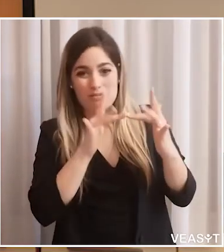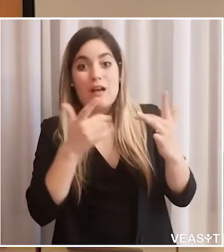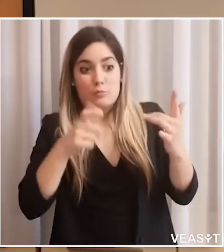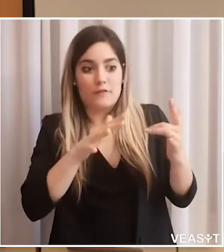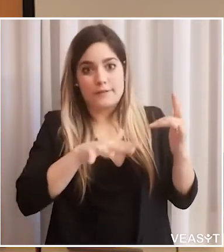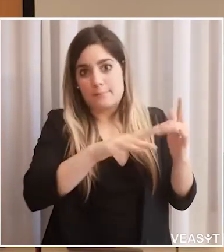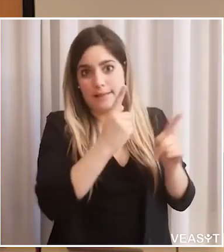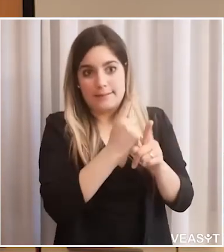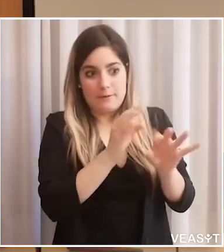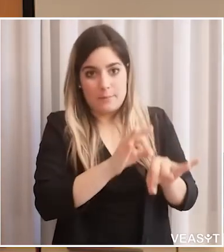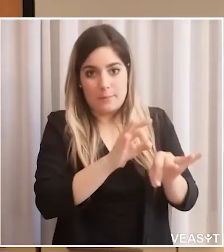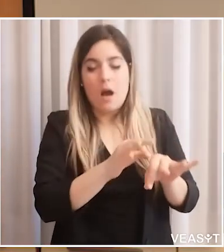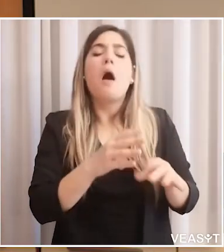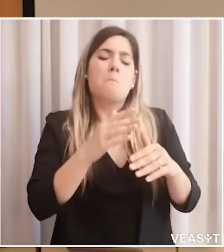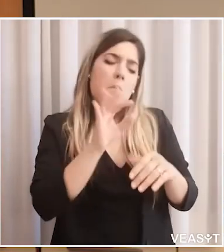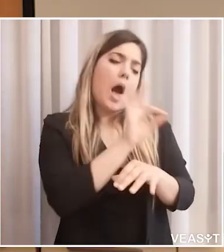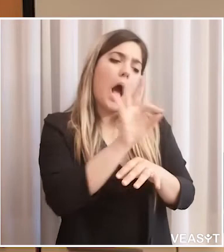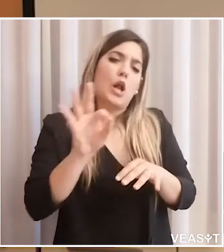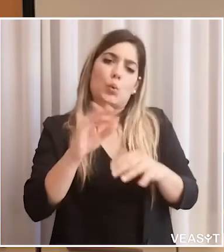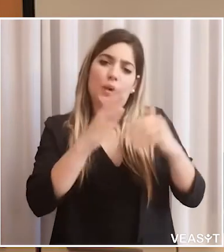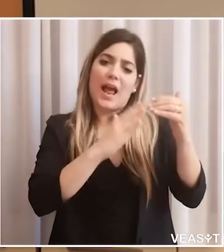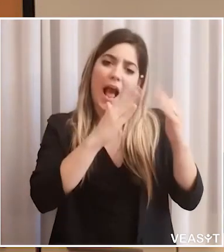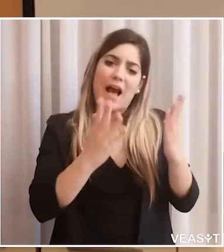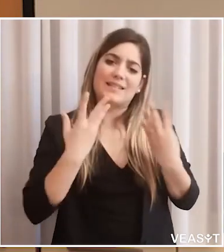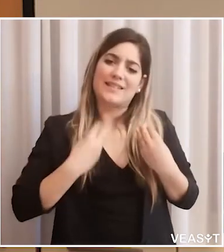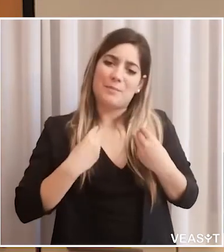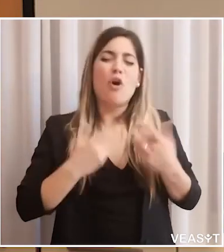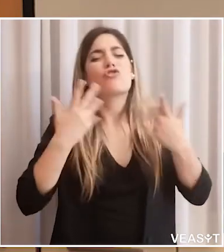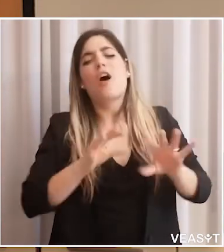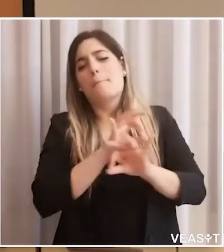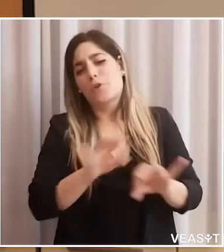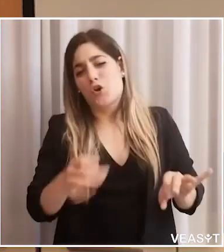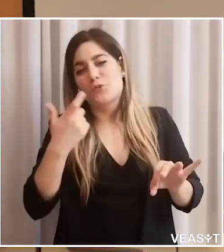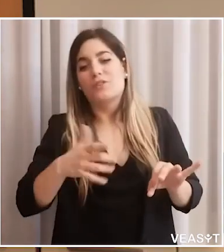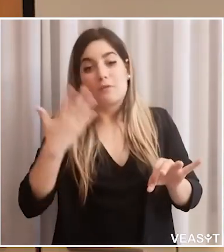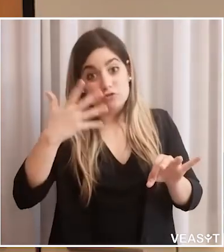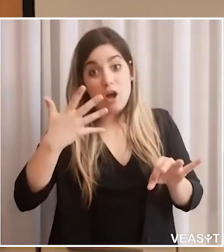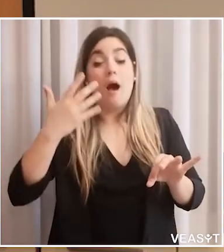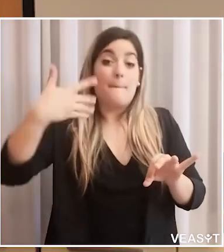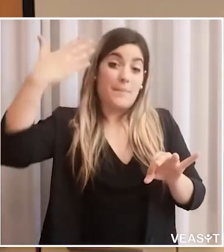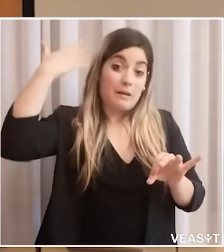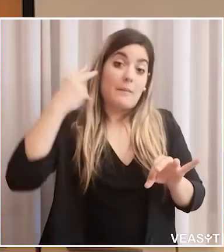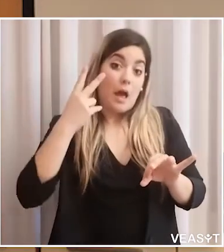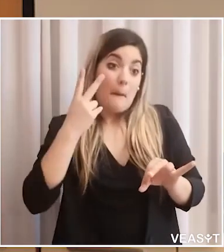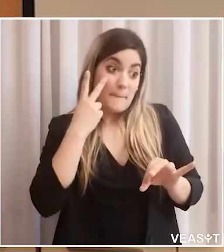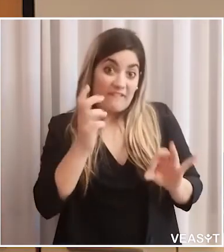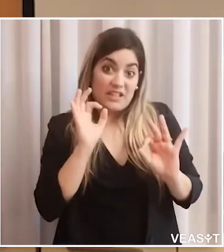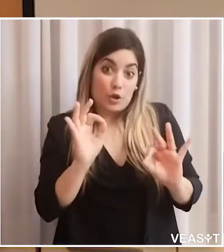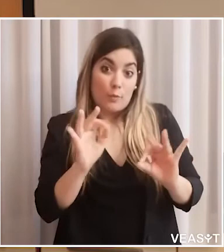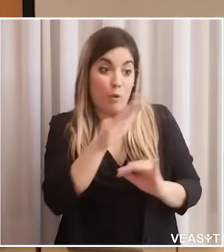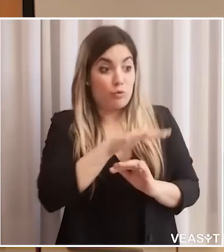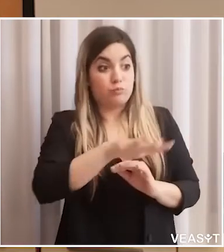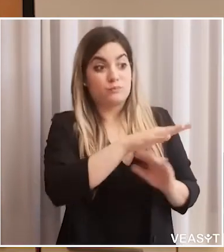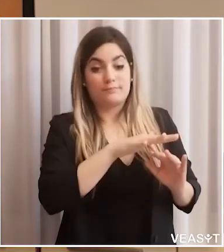perché siamo entrati subito in contatto con loro per l'allestimento di questi spazi. Alcune strutture sono già